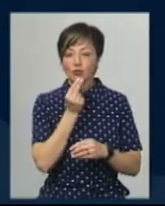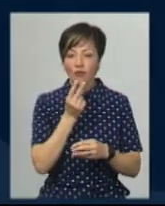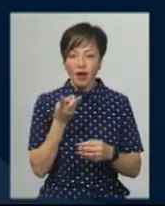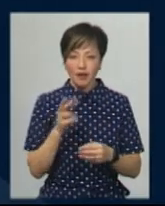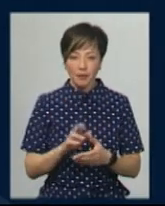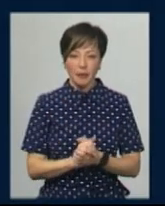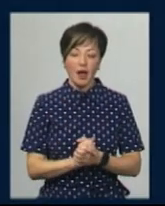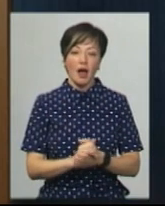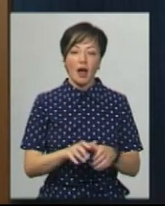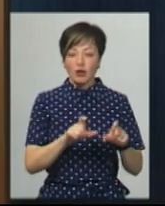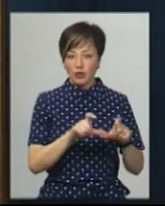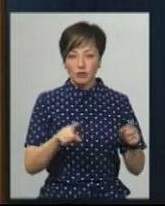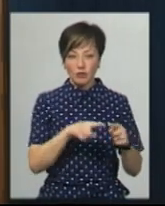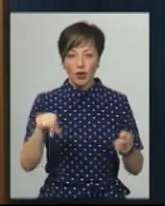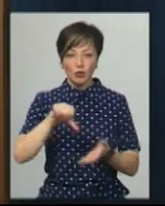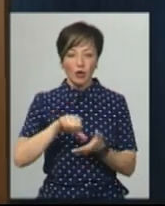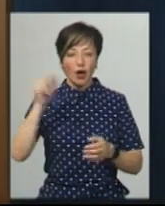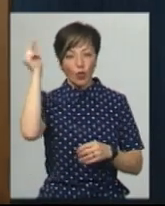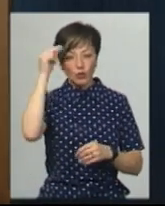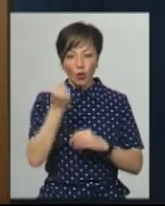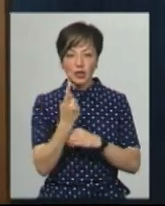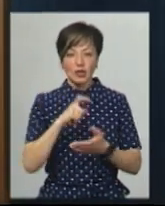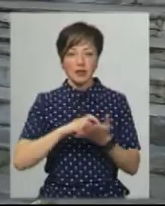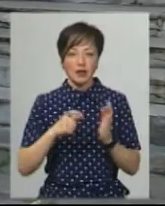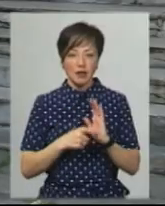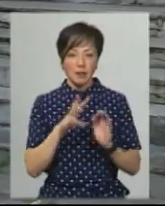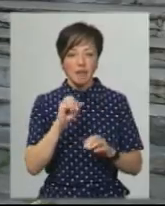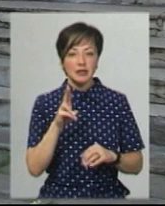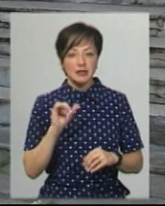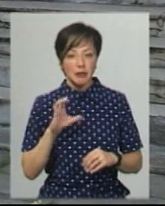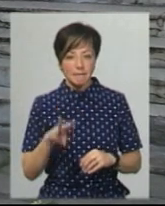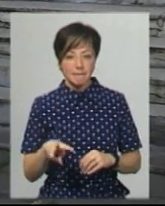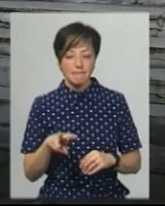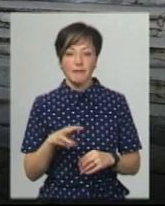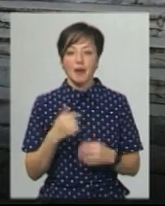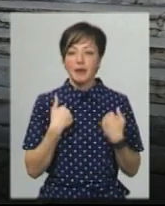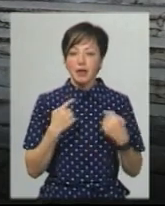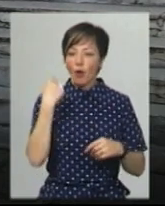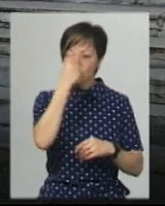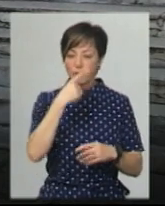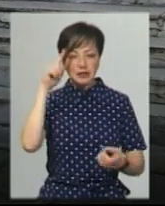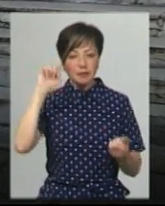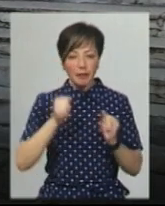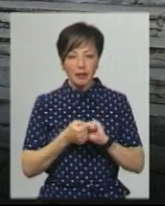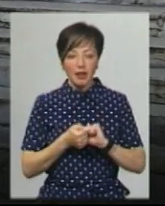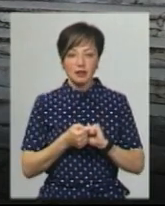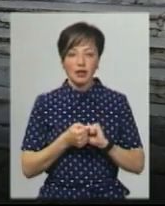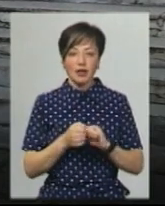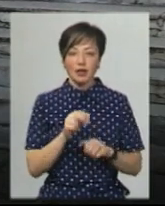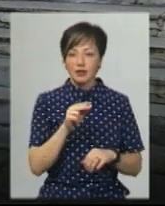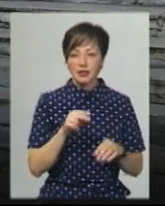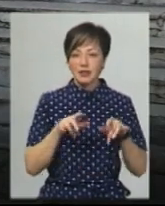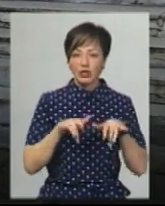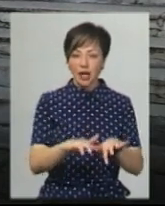У шкільних челенджах протягом року брав участь учень 11 класу Максим Готко. Мені найбільше особисто запам'яталась челендж планка,